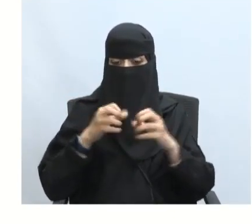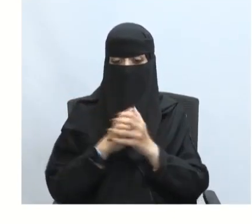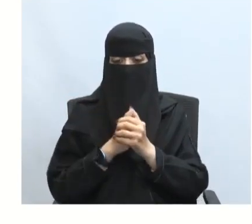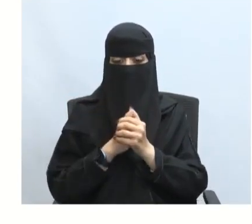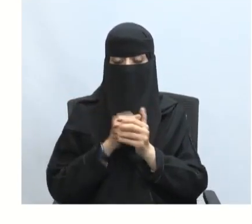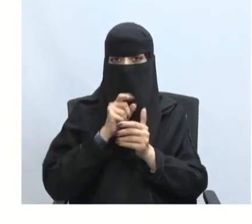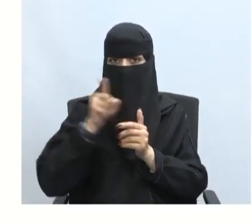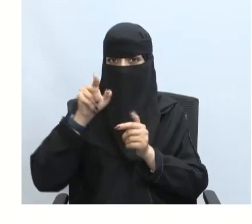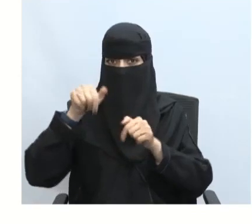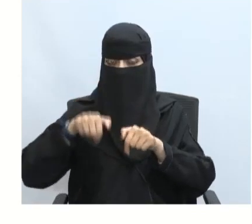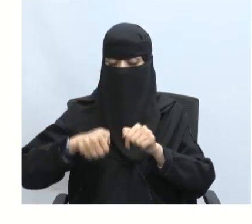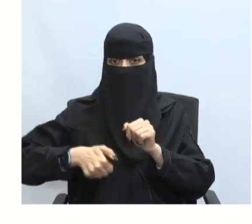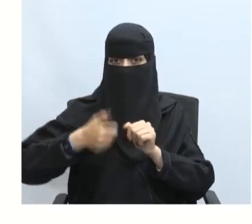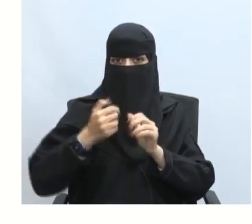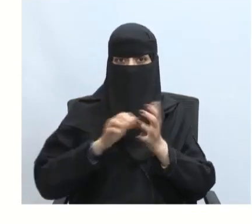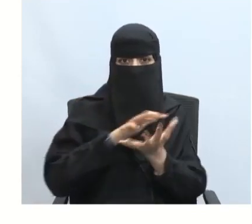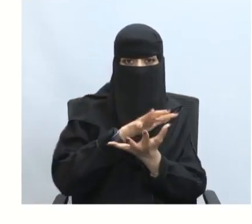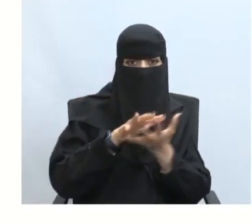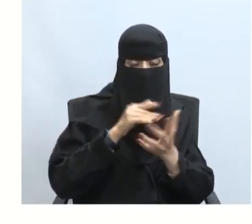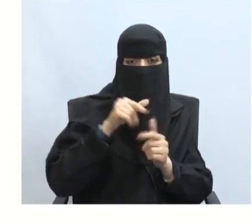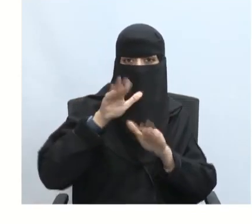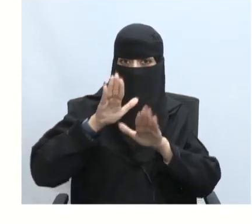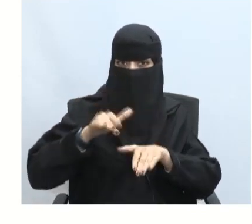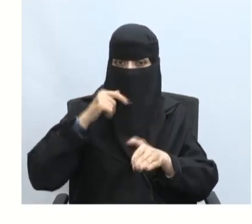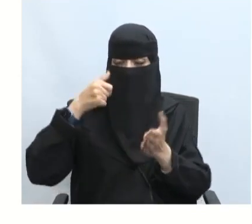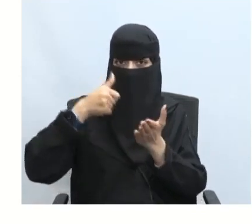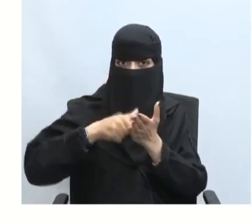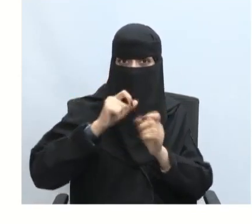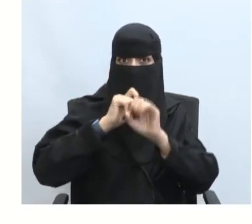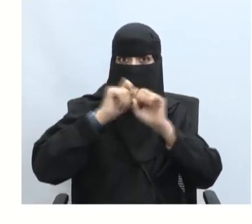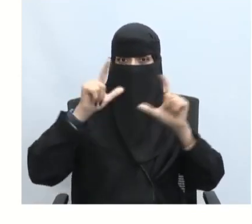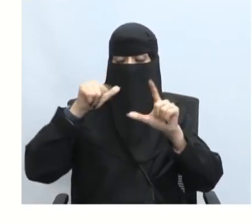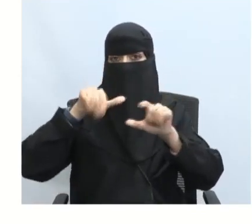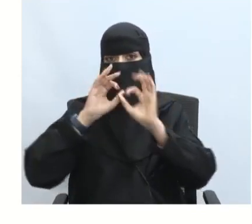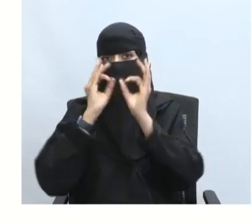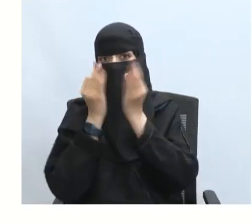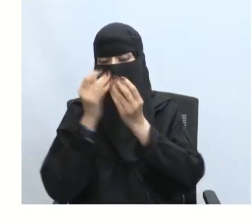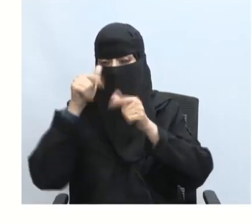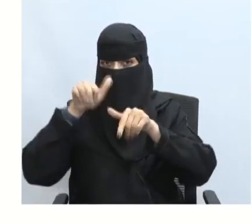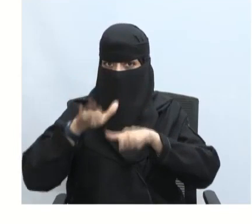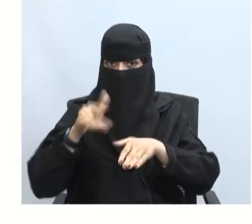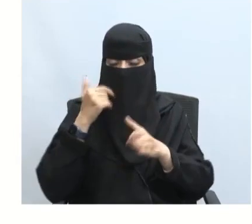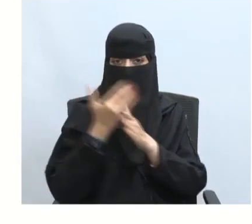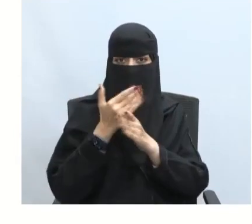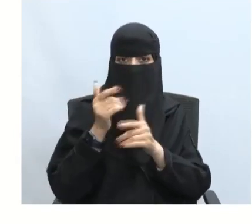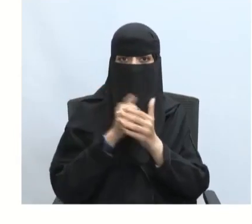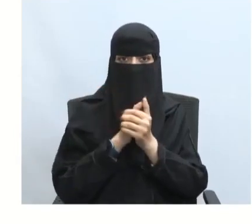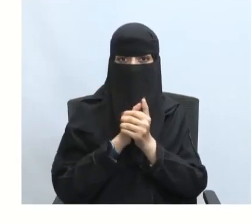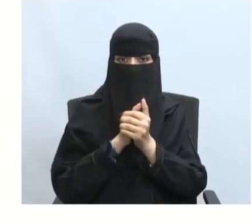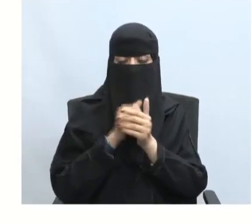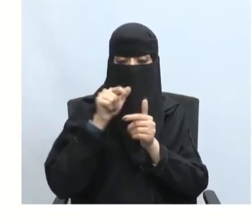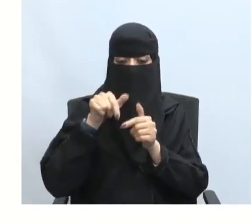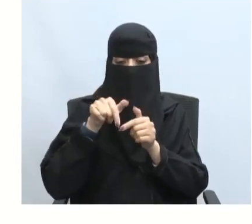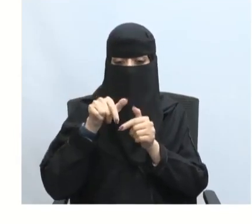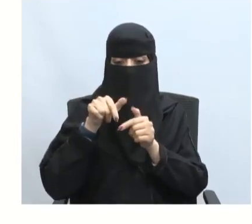فيكم أنها تترك بصمات ومعالم واضحة على المجتمع التي تحدث فيه عفوا أنها لا